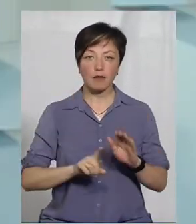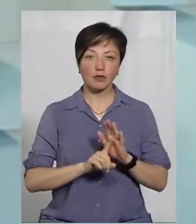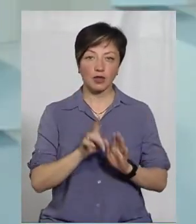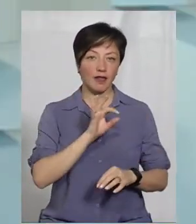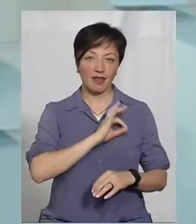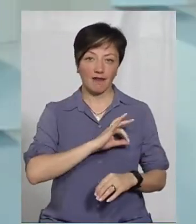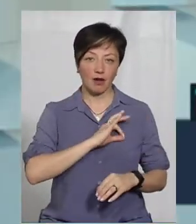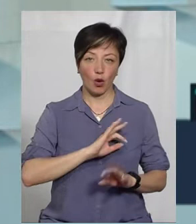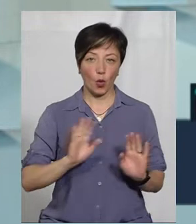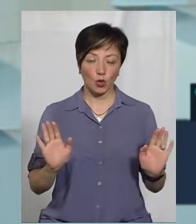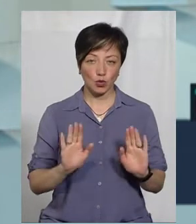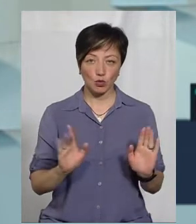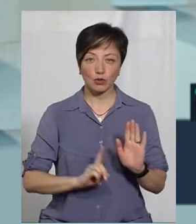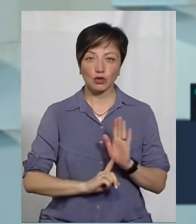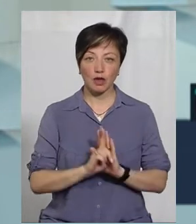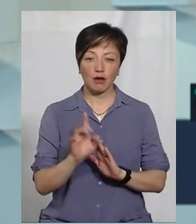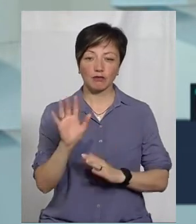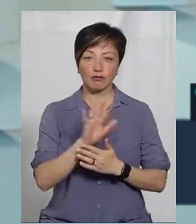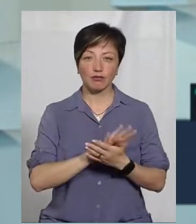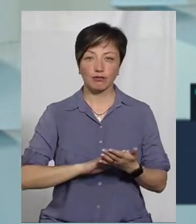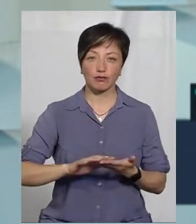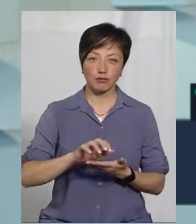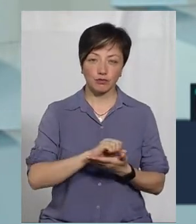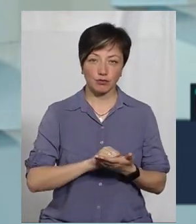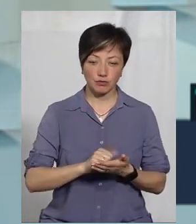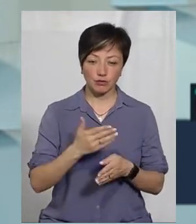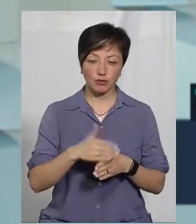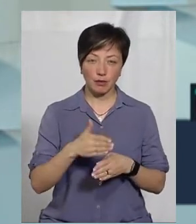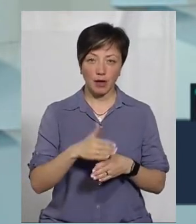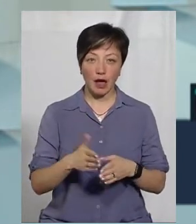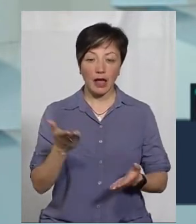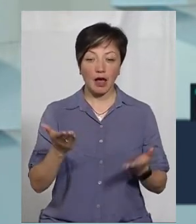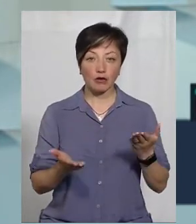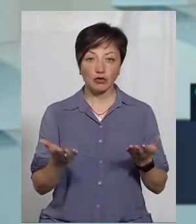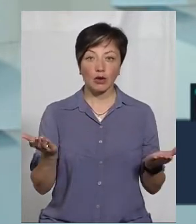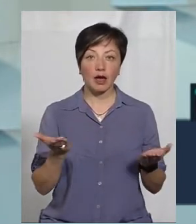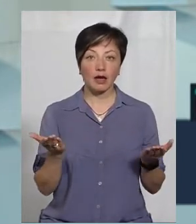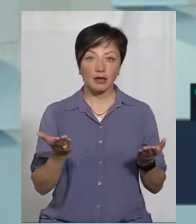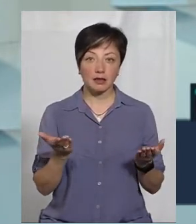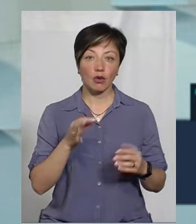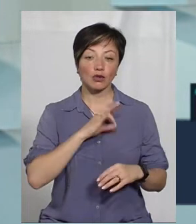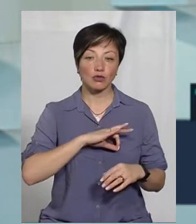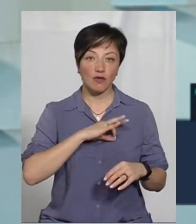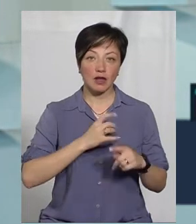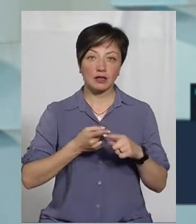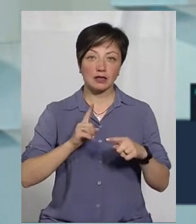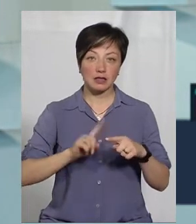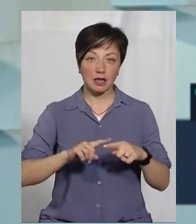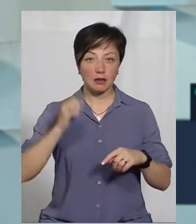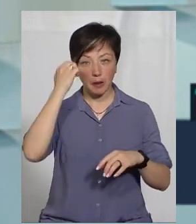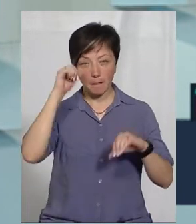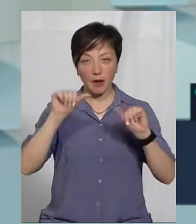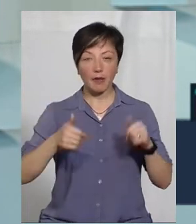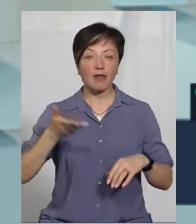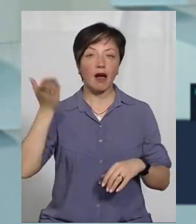використовуватися, вона почала руйнуватися. А відповідно, якщо якісь підприємства і використувалися цією пам'яткою,